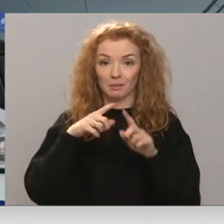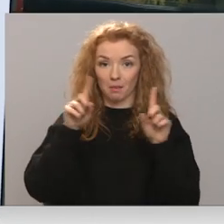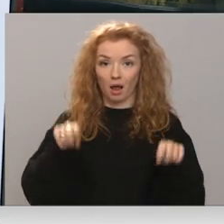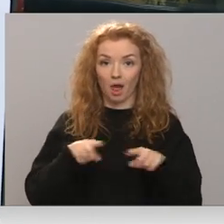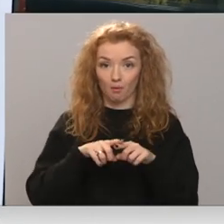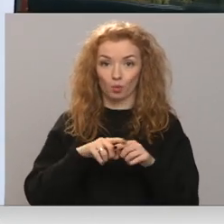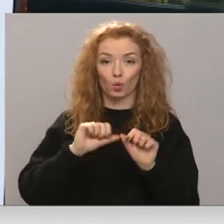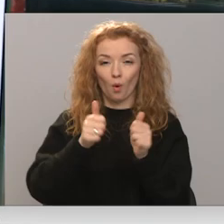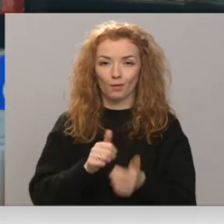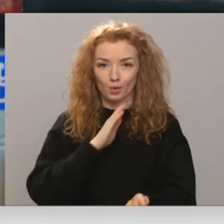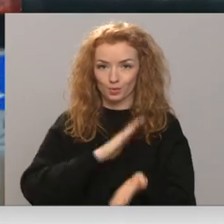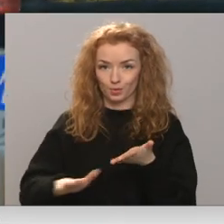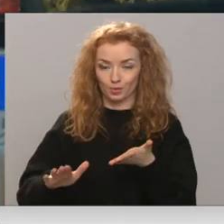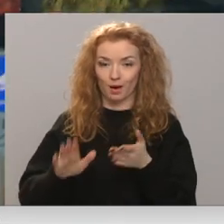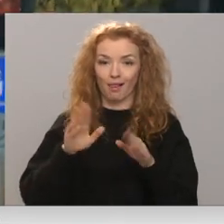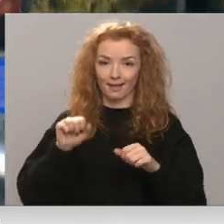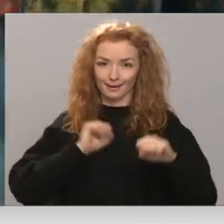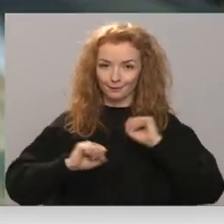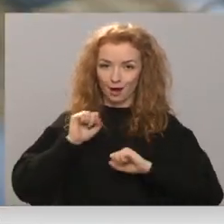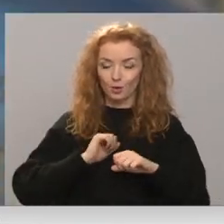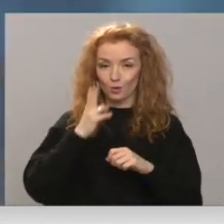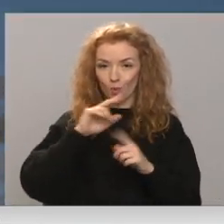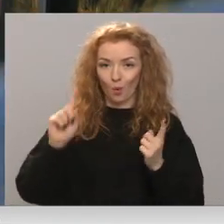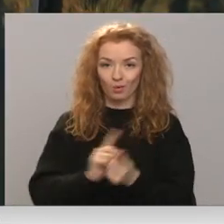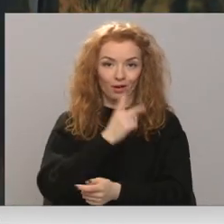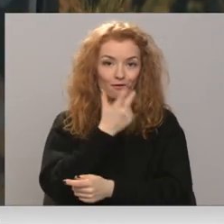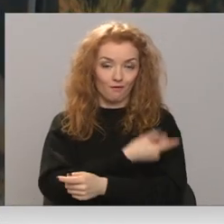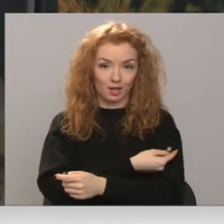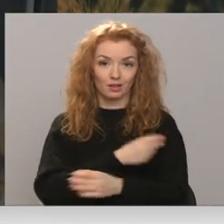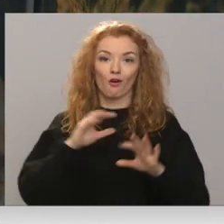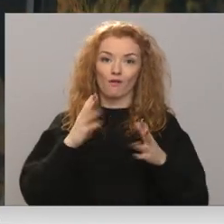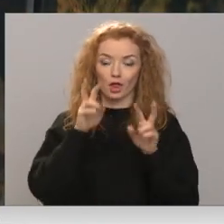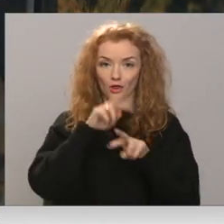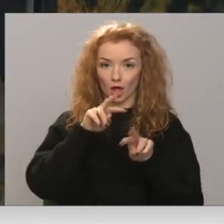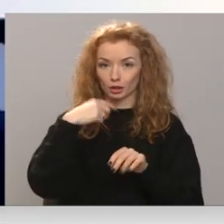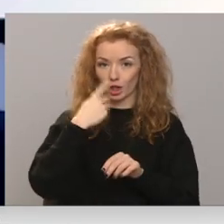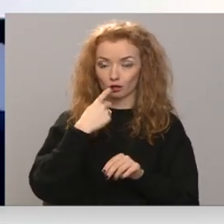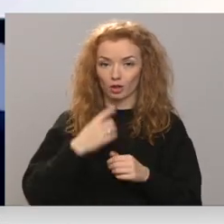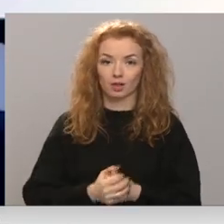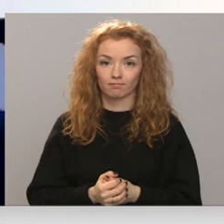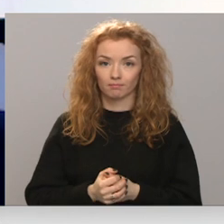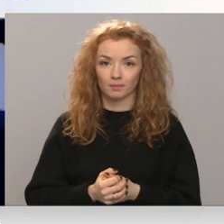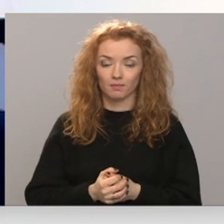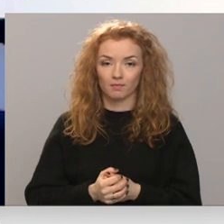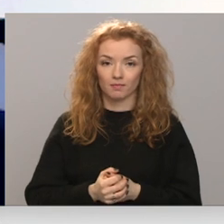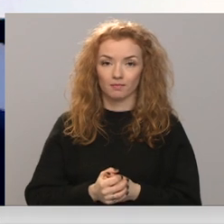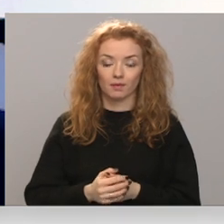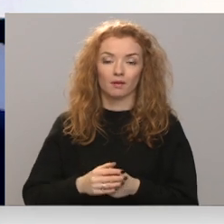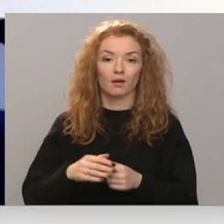noformējuši nepamatoti, lai izvairītos no obligātās vakcinēšanās vai testēšanās. Vienkārši šīs